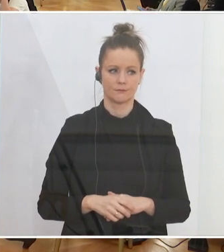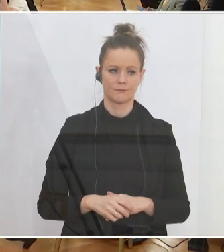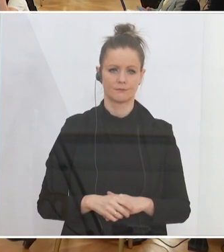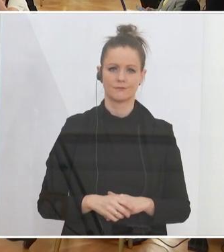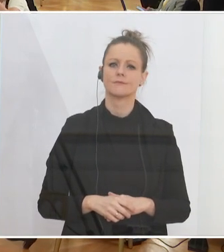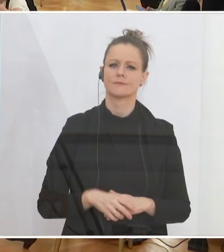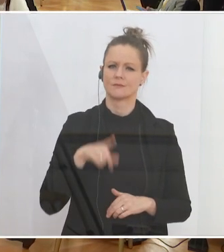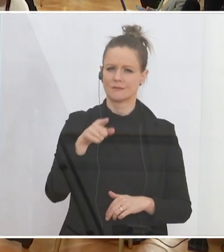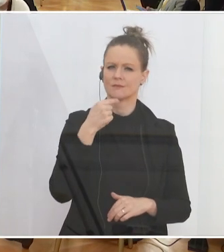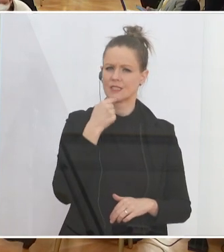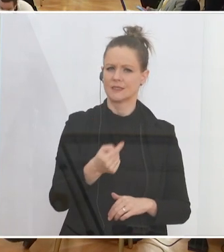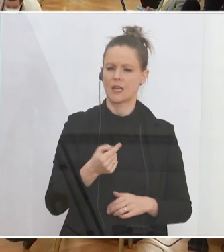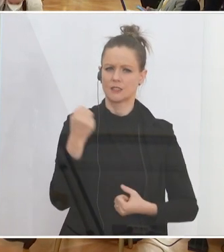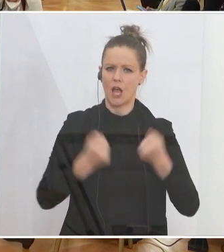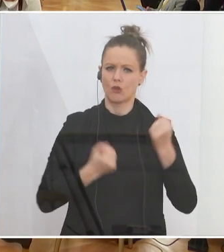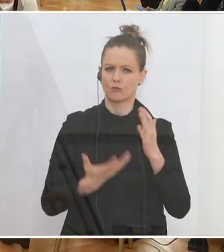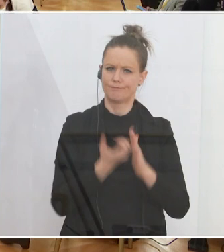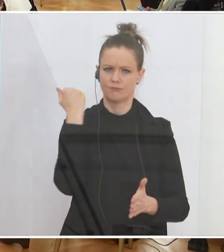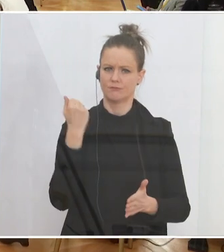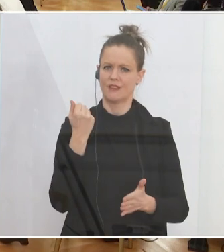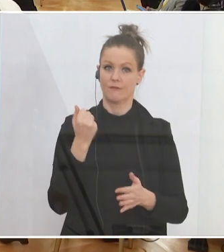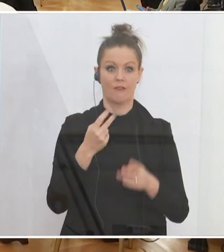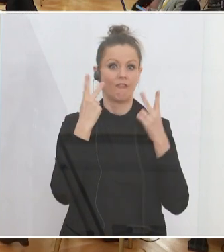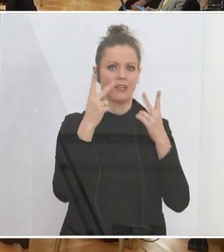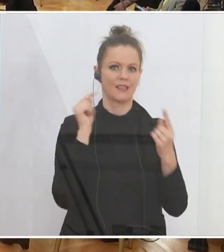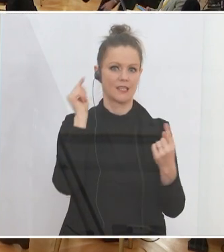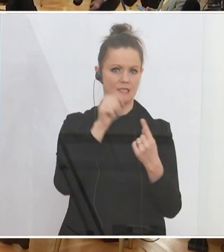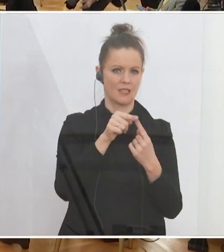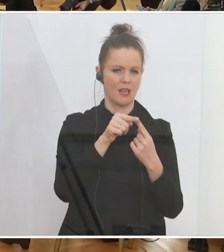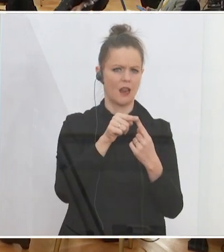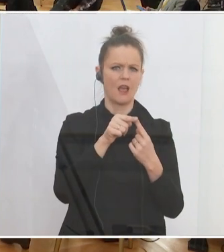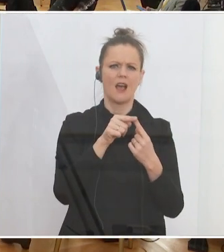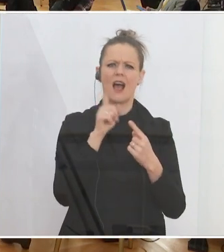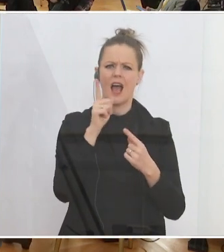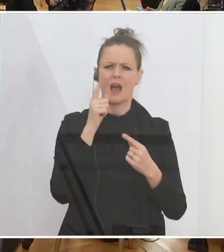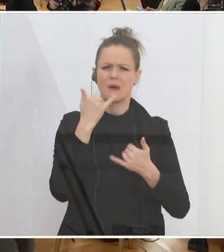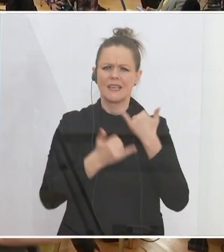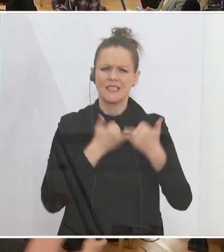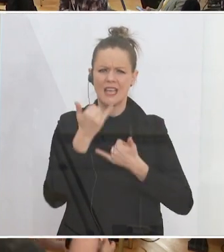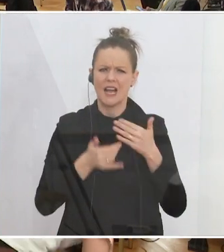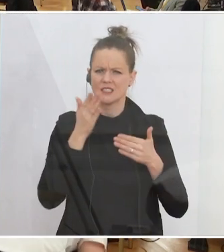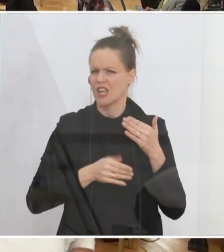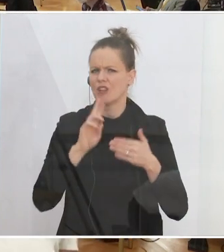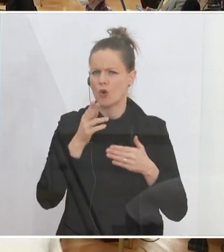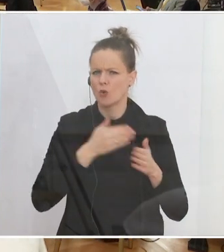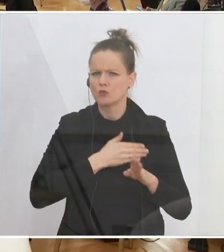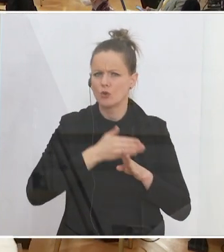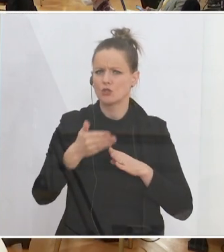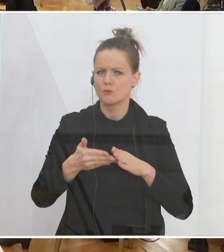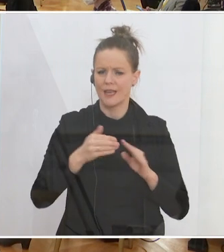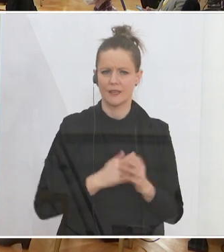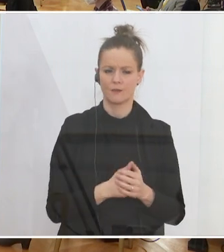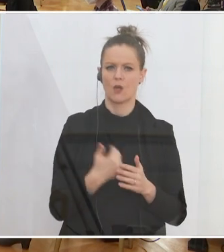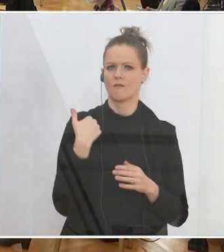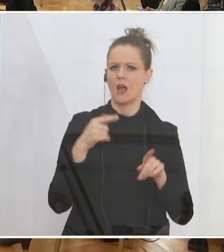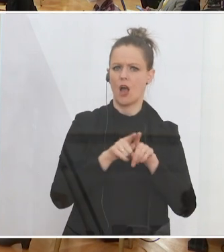Sie haben die Beschlagnahmung als zentrales Ziel angekündigt, allerdings erst mit Jahresende. Warum kommt es erst mit Jahresende? Und es hat